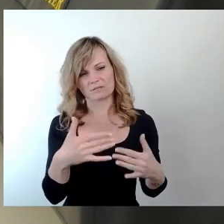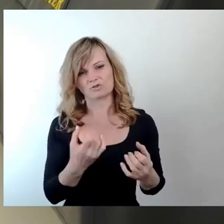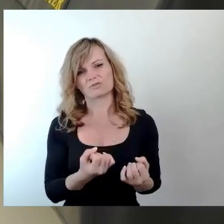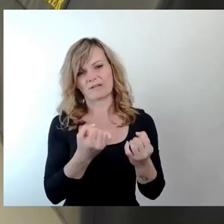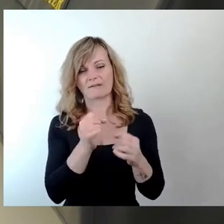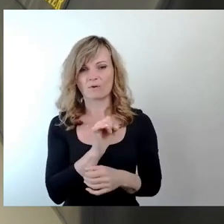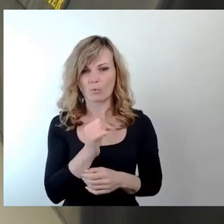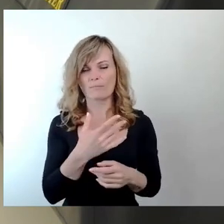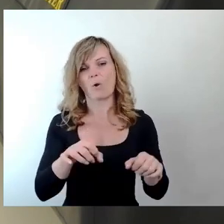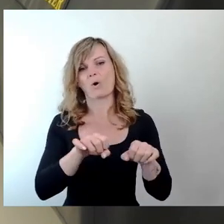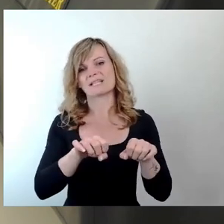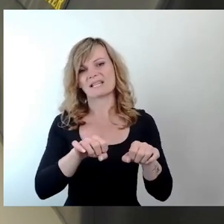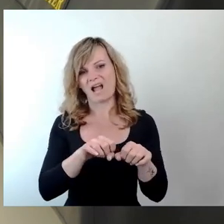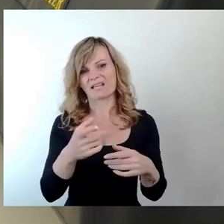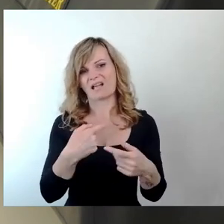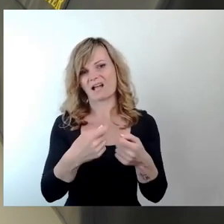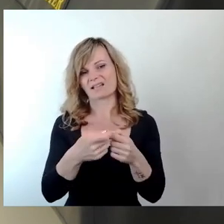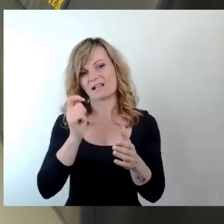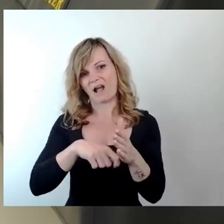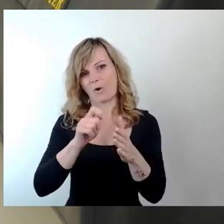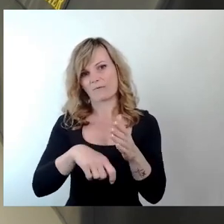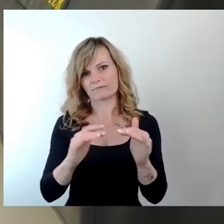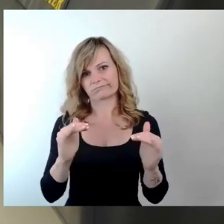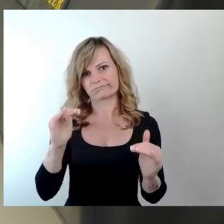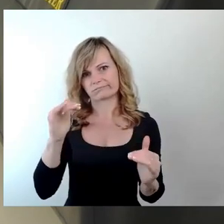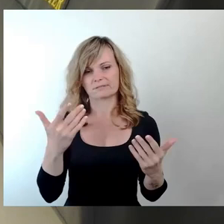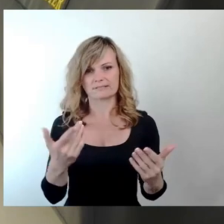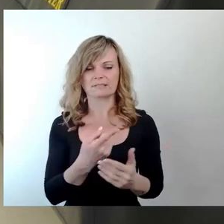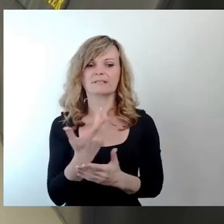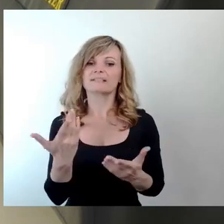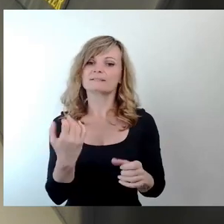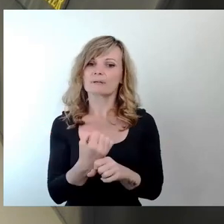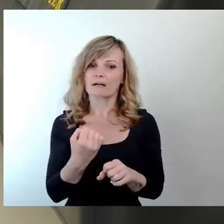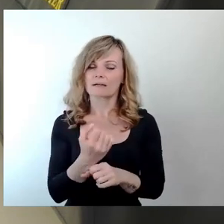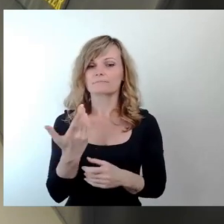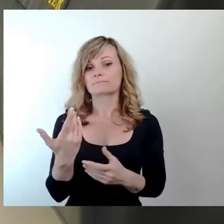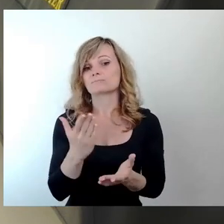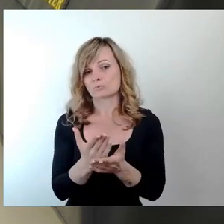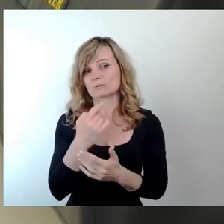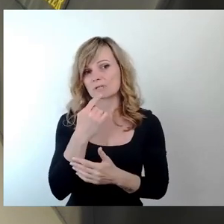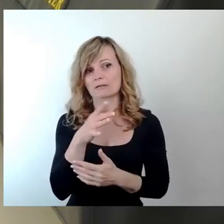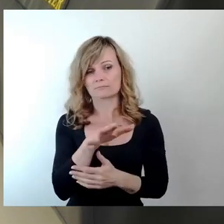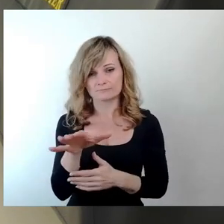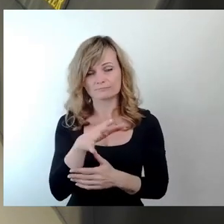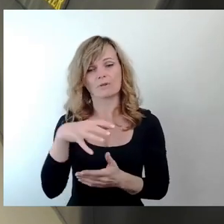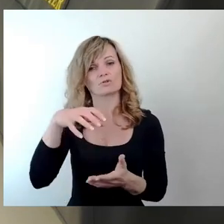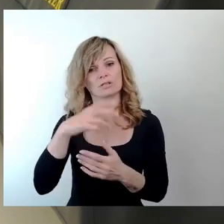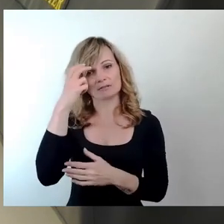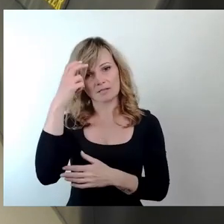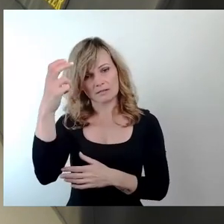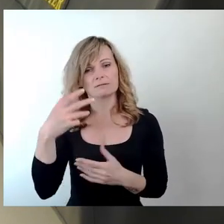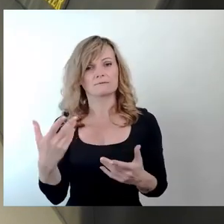machen wir? Welche Maßnahmen? Das Erste ist, und dafür haben Sie auch gesorgt als Stadträtin und Stadträte, ist die Aussetzung der